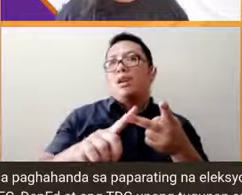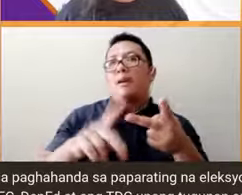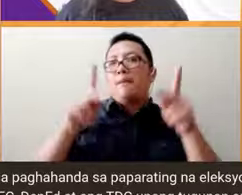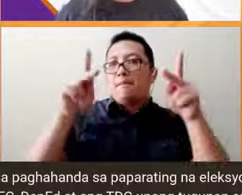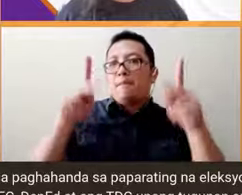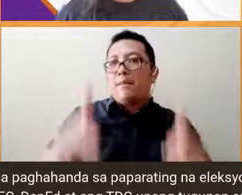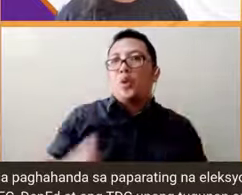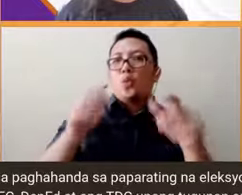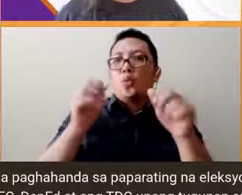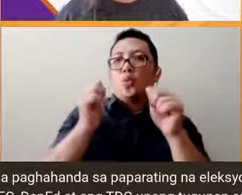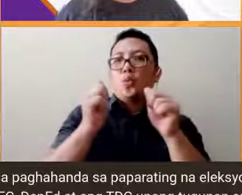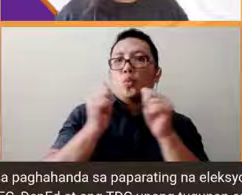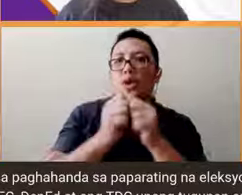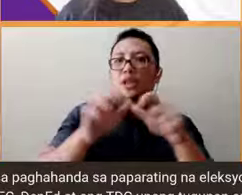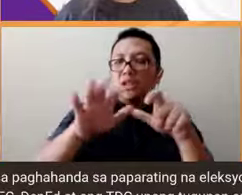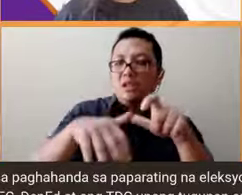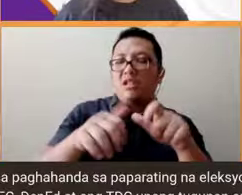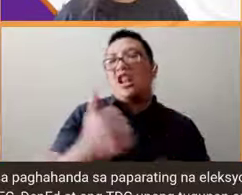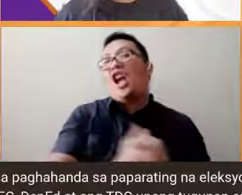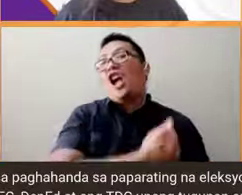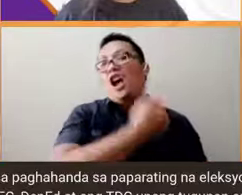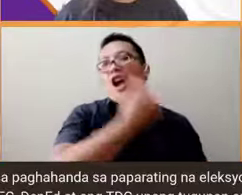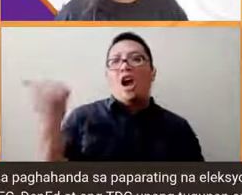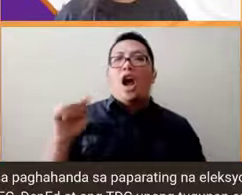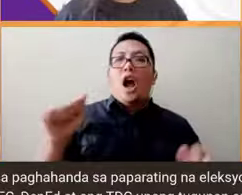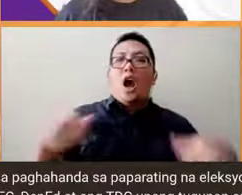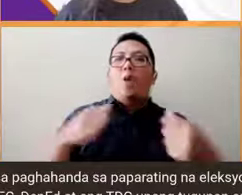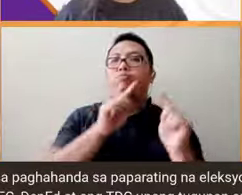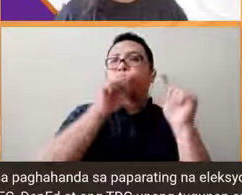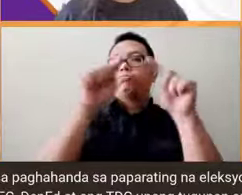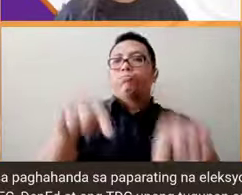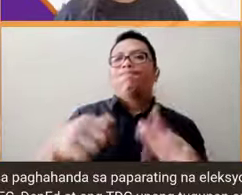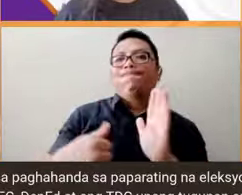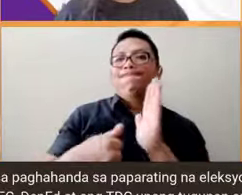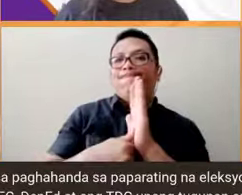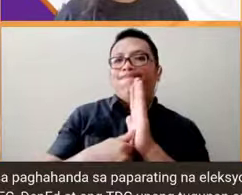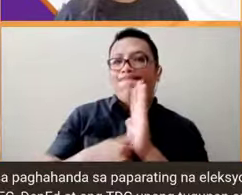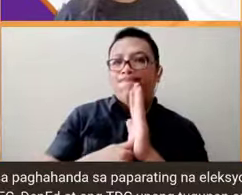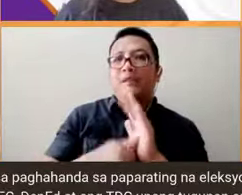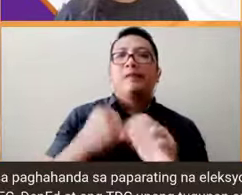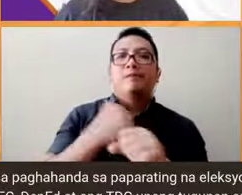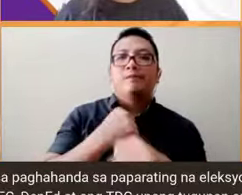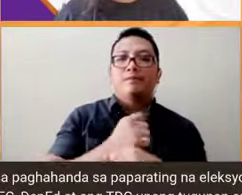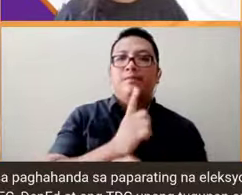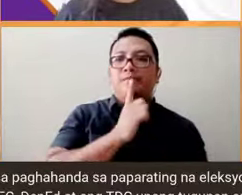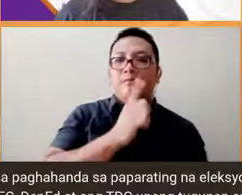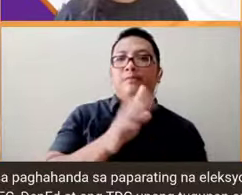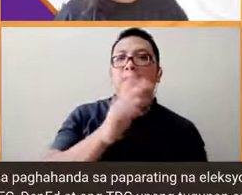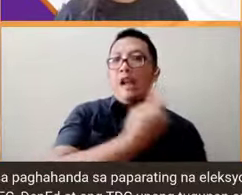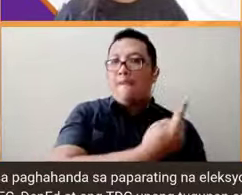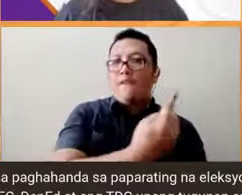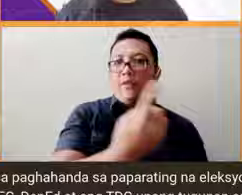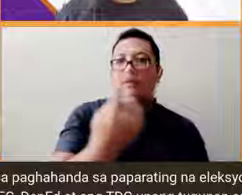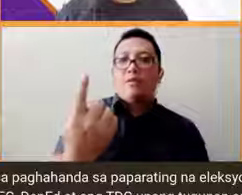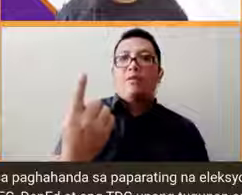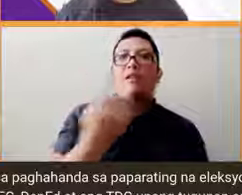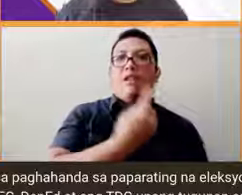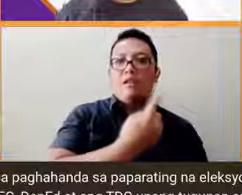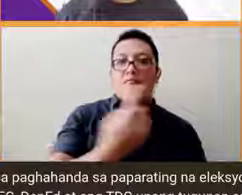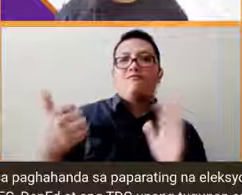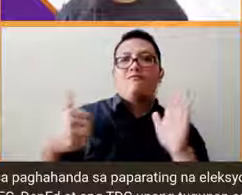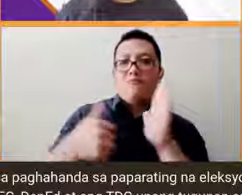and others paano paano sila makakaboto but of course to ensure that everyone everyone's vote will be